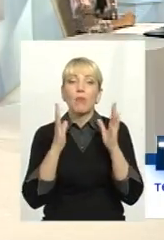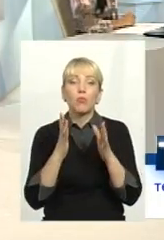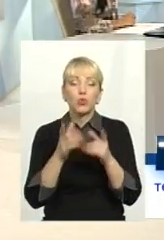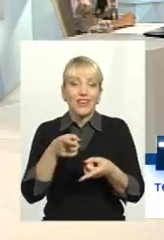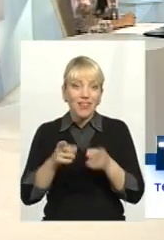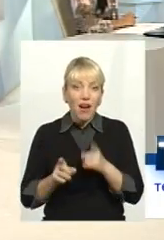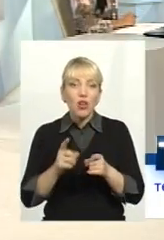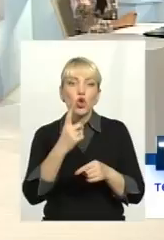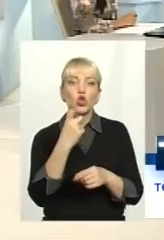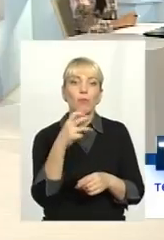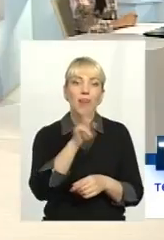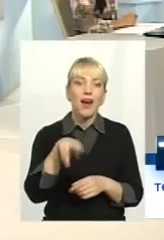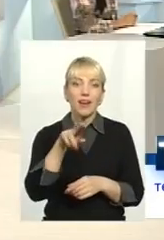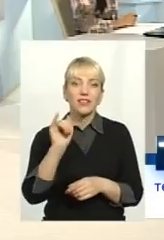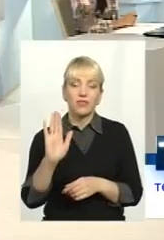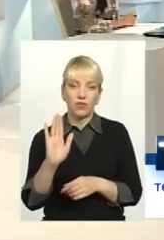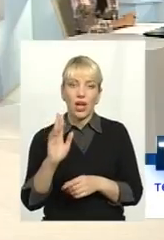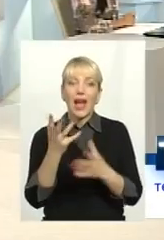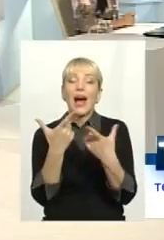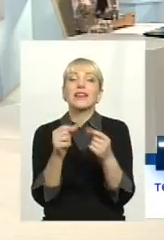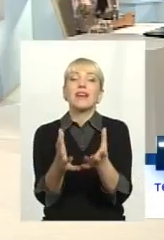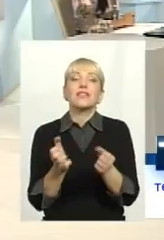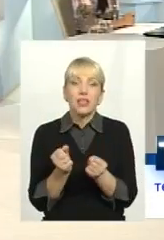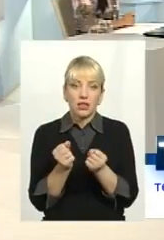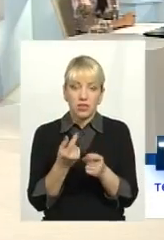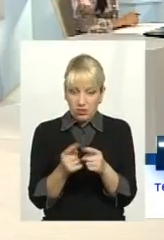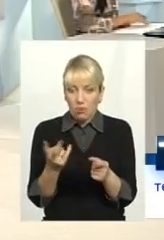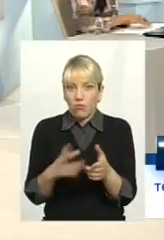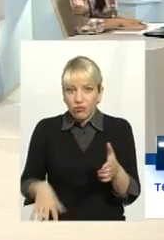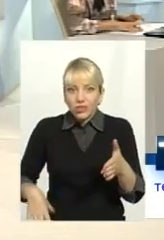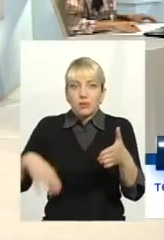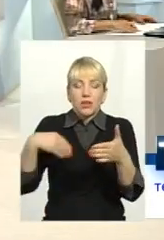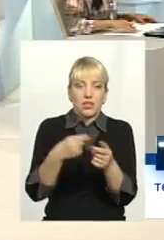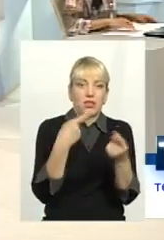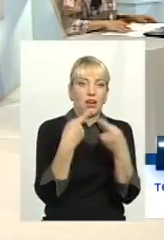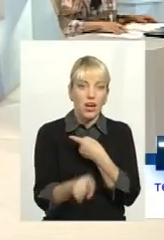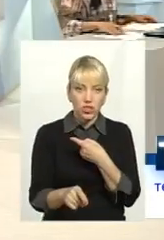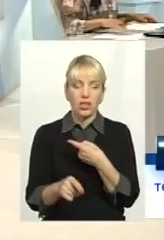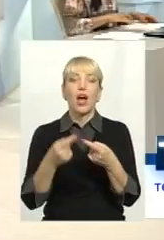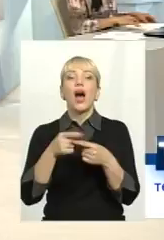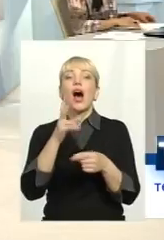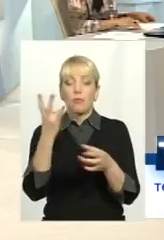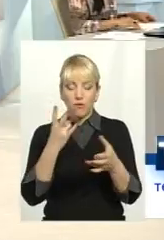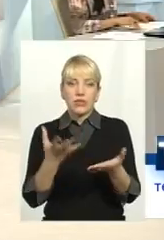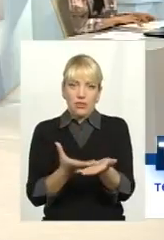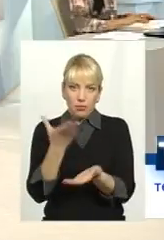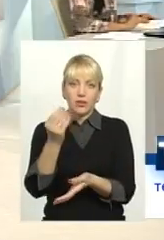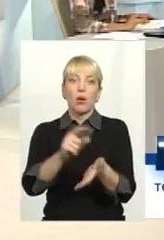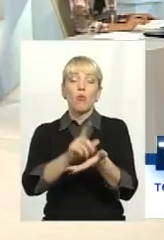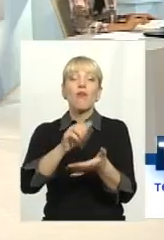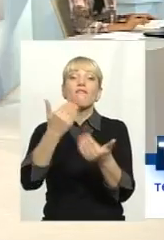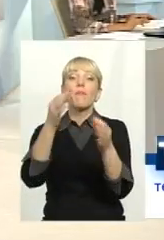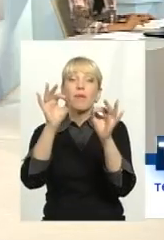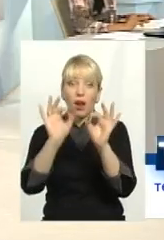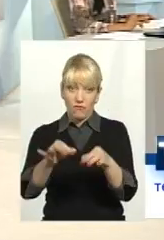Хто їх, де їх взяти? Це має сплатити решта. Вони податок мають сплатити. І ви абсолютно правильно кажете.